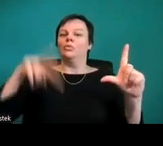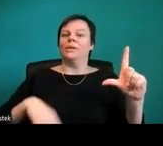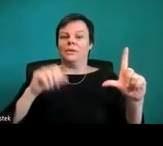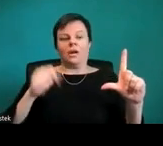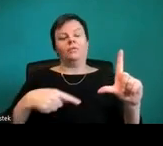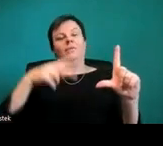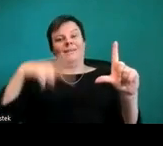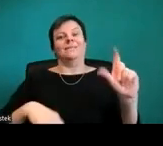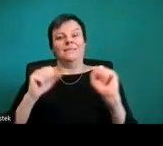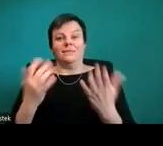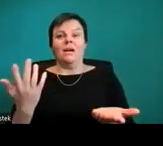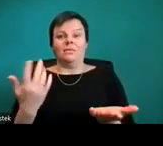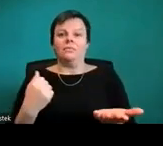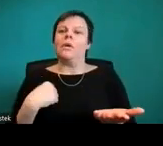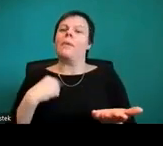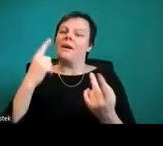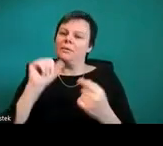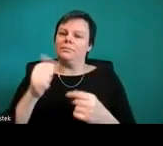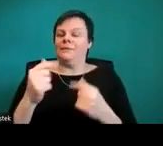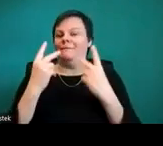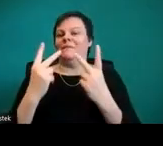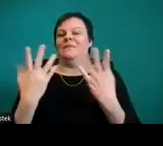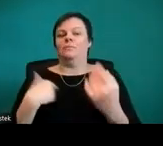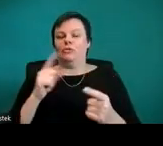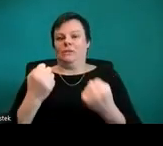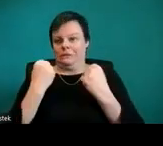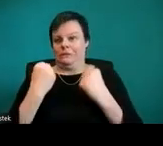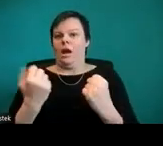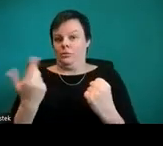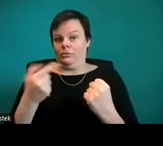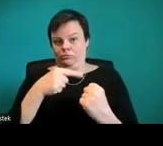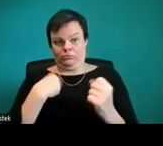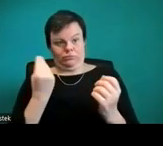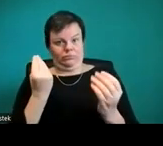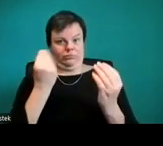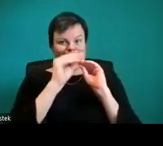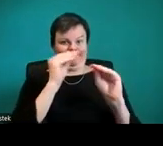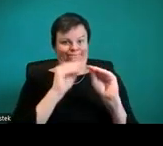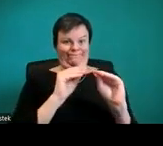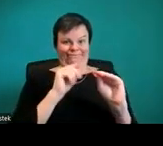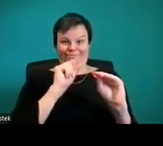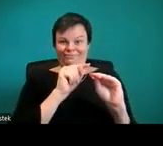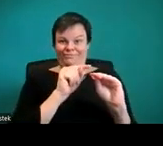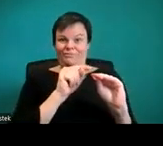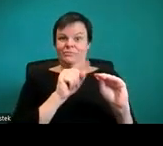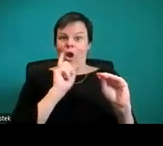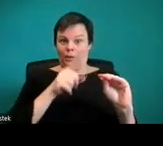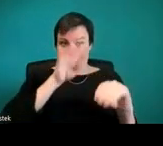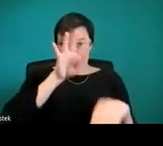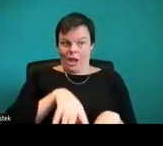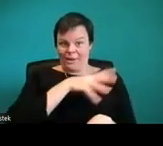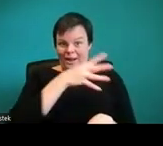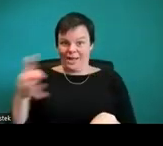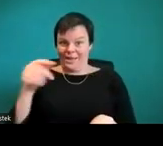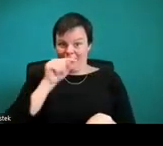dass ich angebe, ob diese Tabelle Spaltenüberschriften hat und Zeilenüberschriften. Also